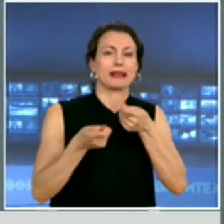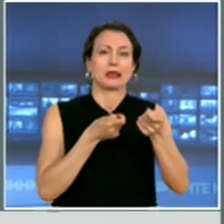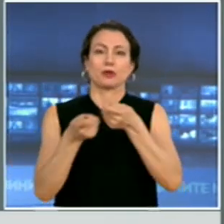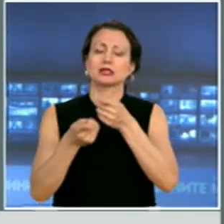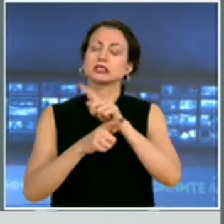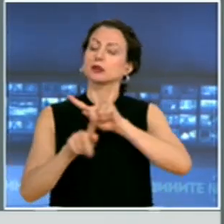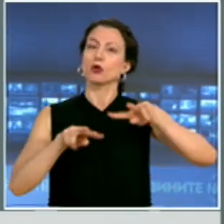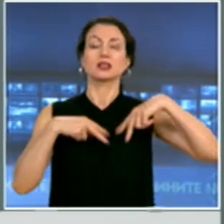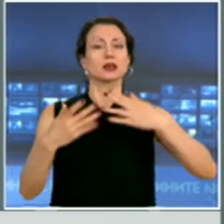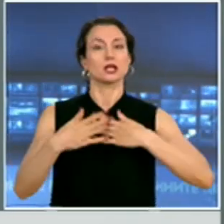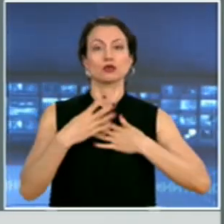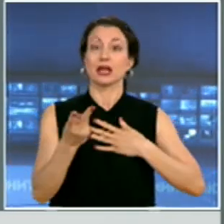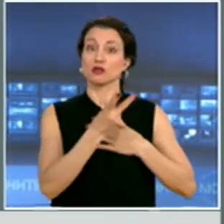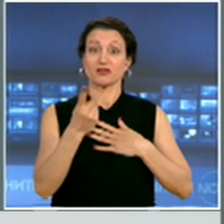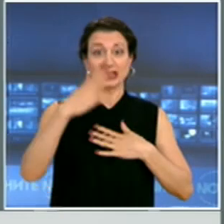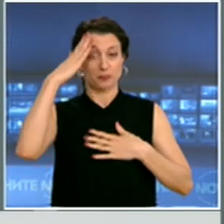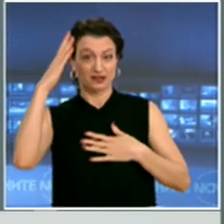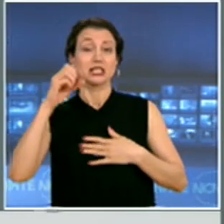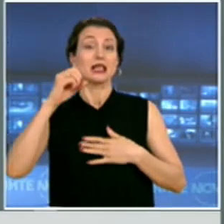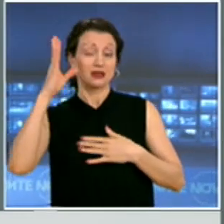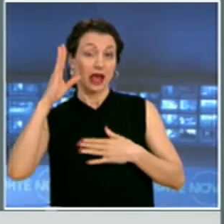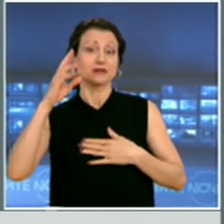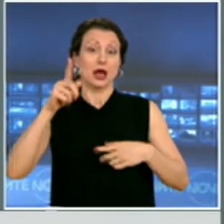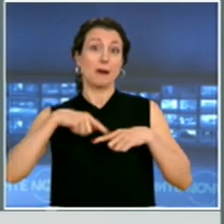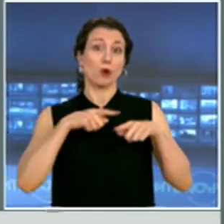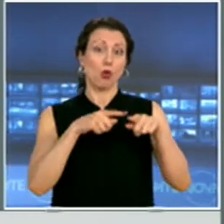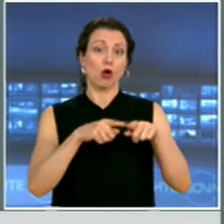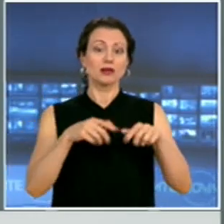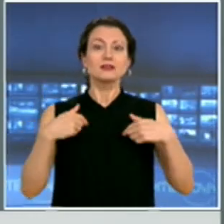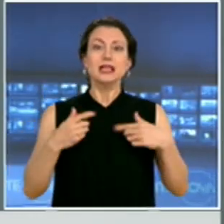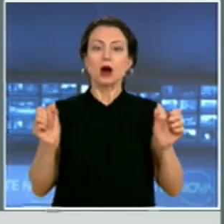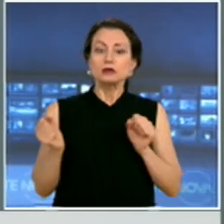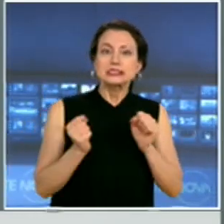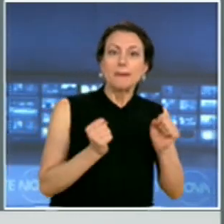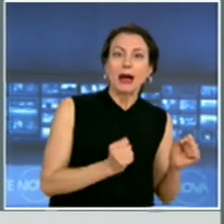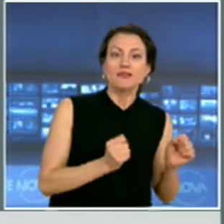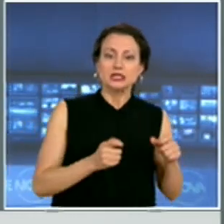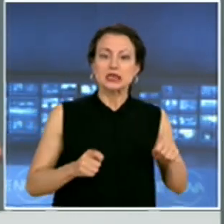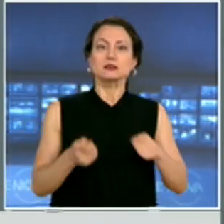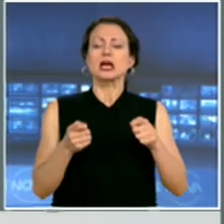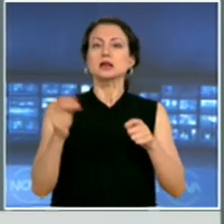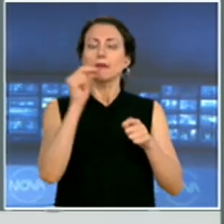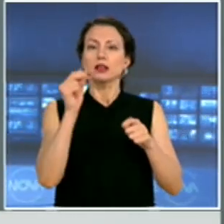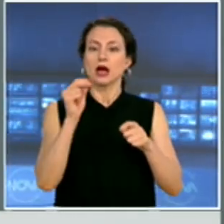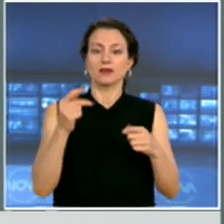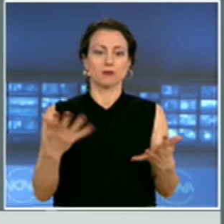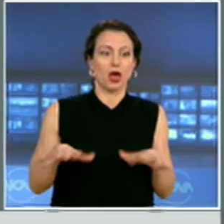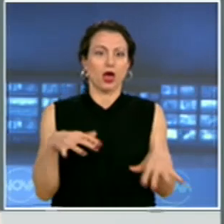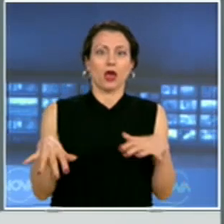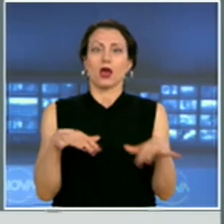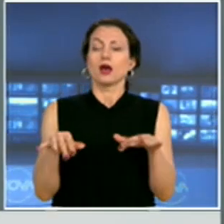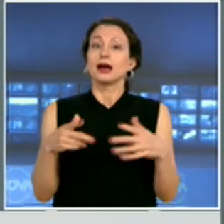институции. Всяко забавене тласка България в безисходица. Всяко опорство